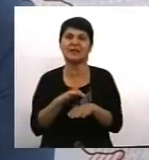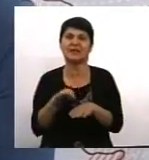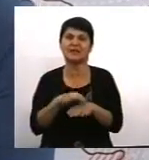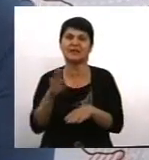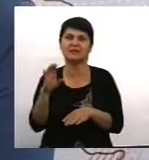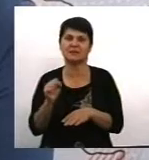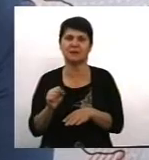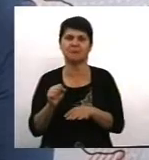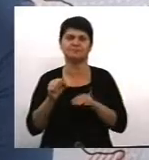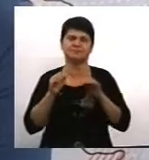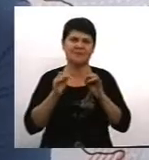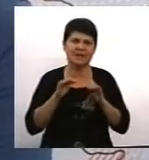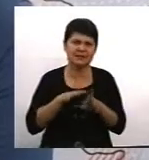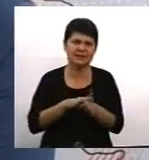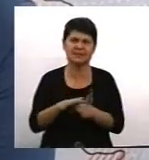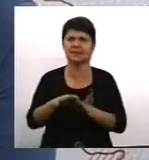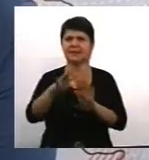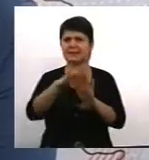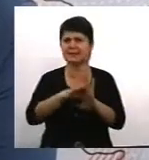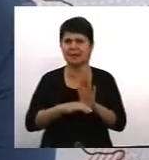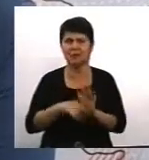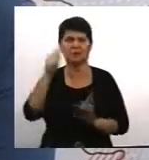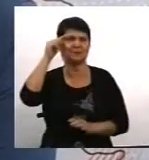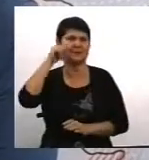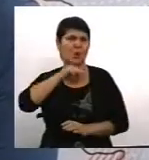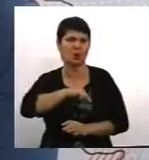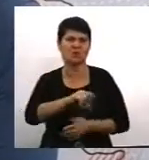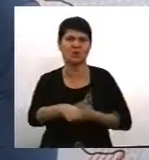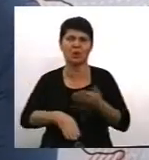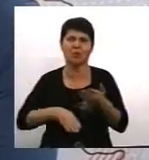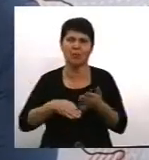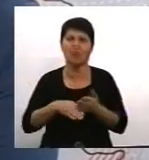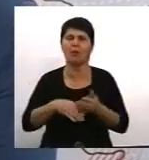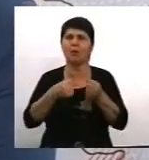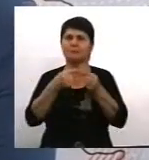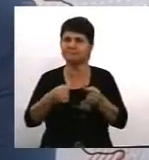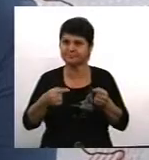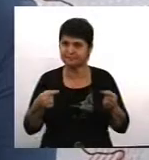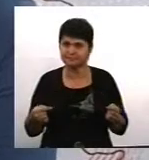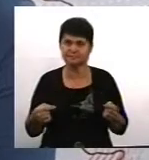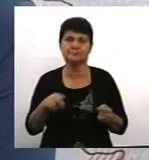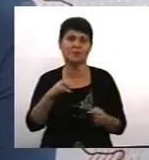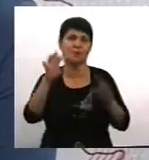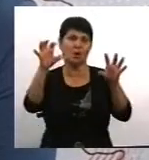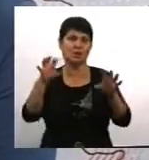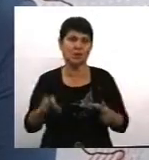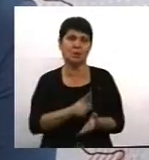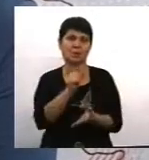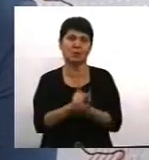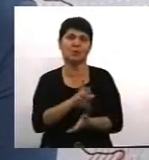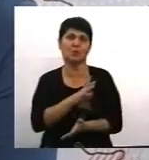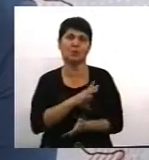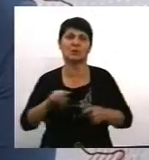заходів, скажімо, психологічна допомога і таке інше, таке інше. По закону мають бути створені притулки,